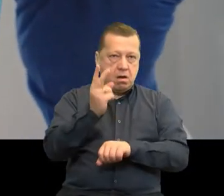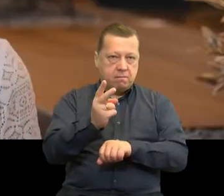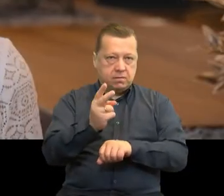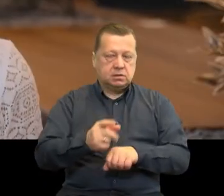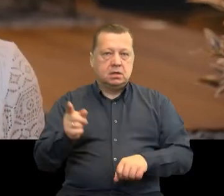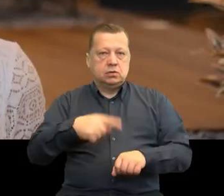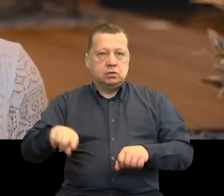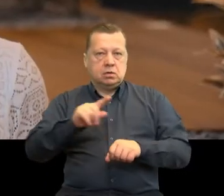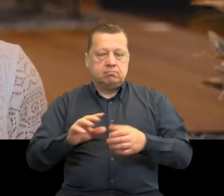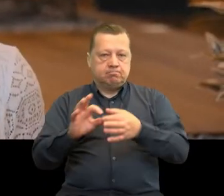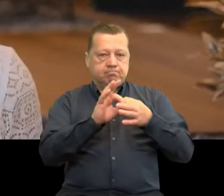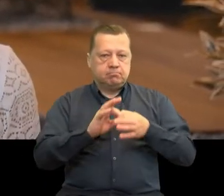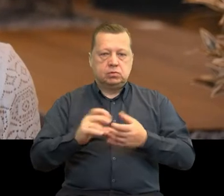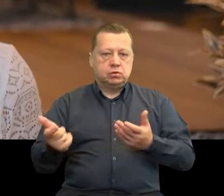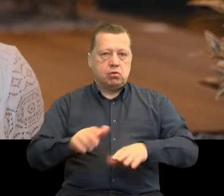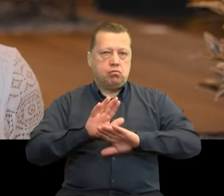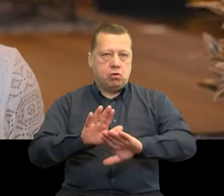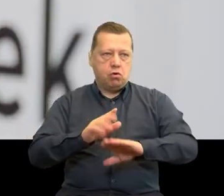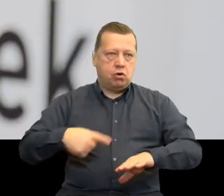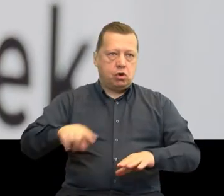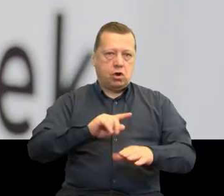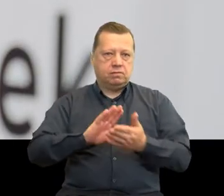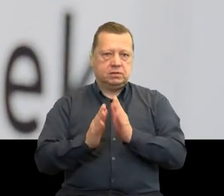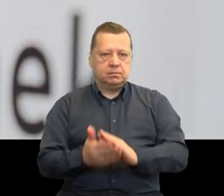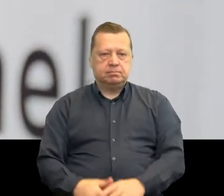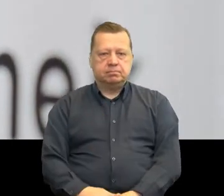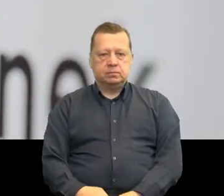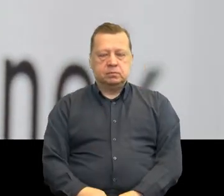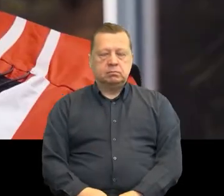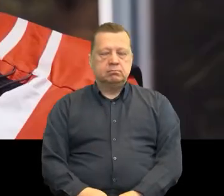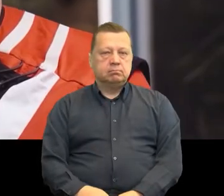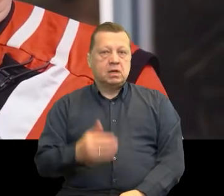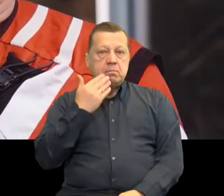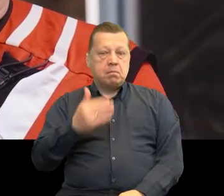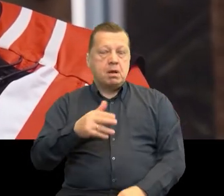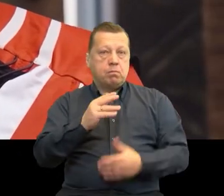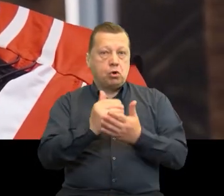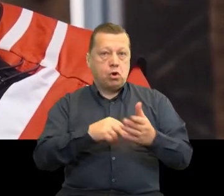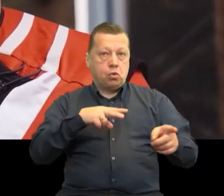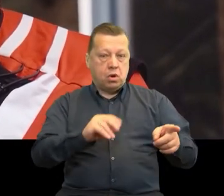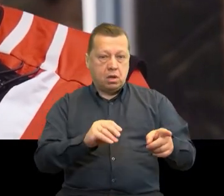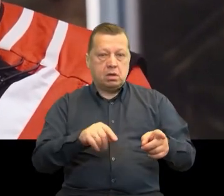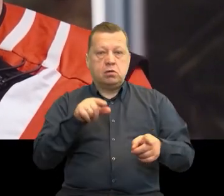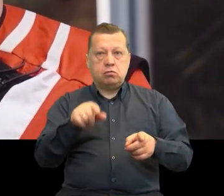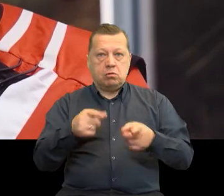strategia, aby ochronić zasoby wolne. Dzięki programom unijnym mamy możliwość realizacji naszych zadań, które